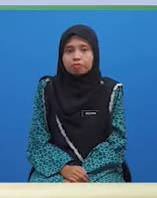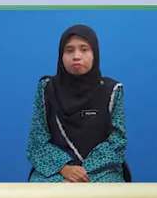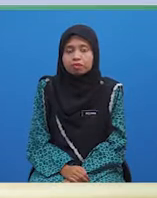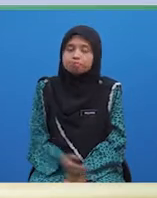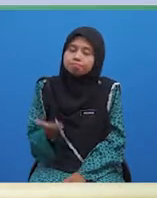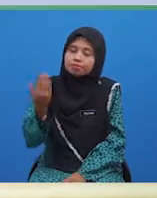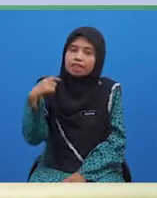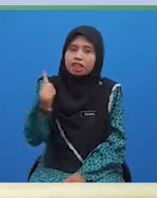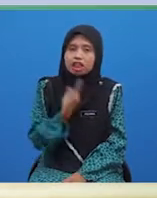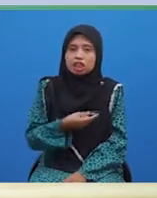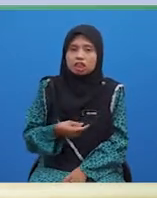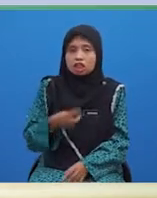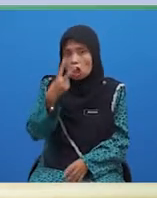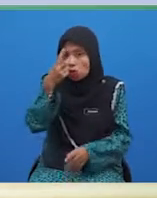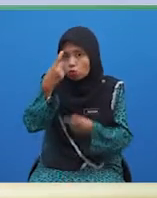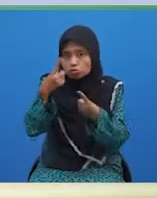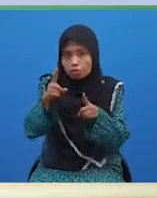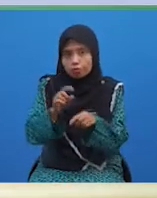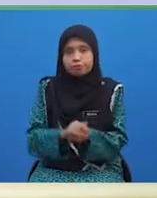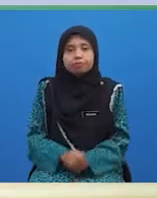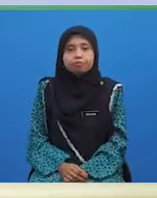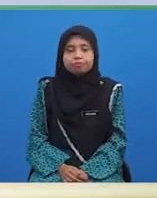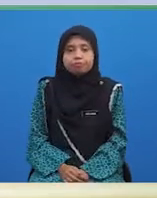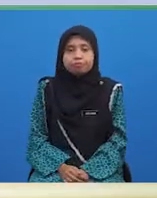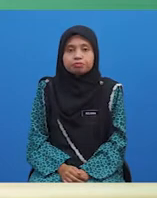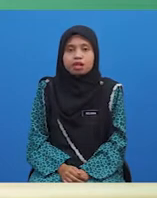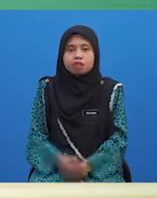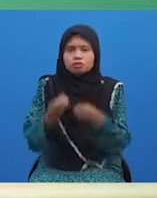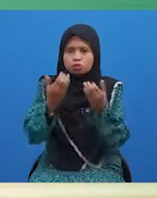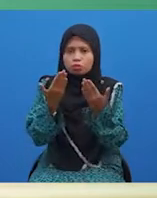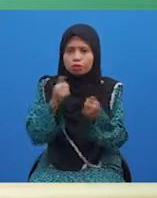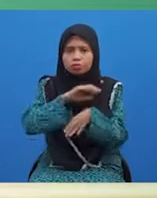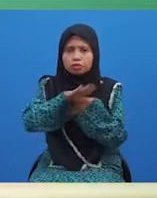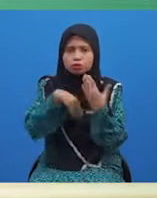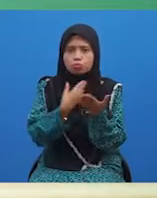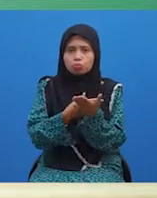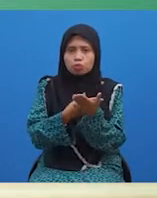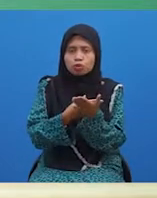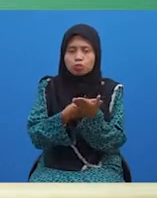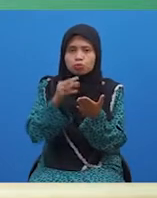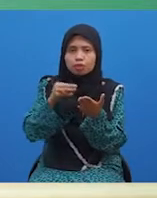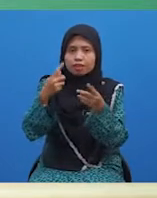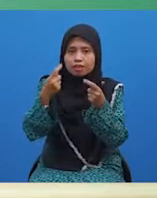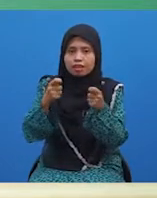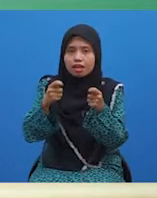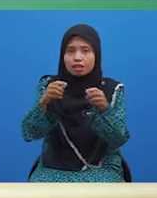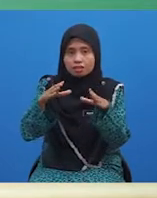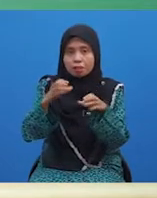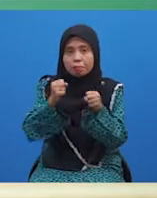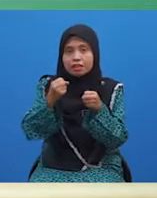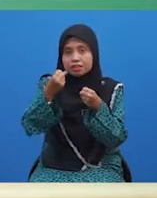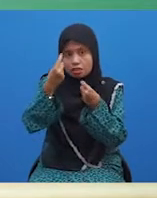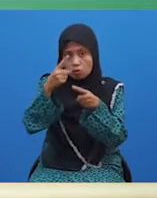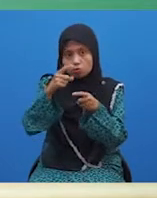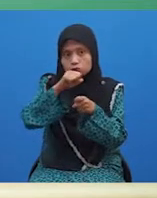Jom kita semak jawapan yang ditulis oleh pelajar. Cikgu harap semua pelajar telah melaksanakan